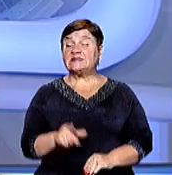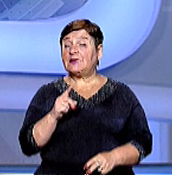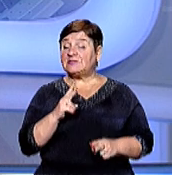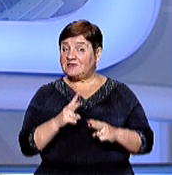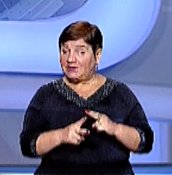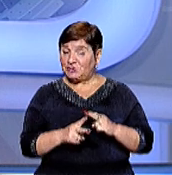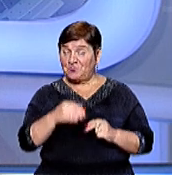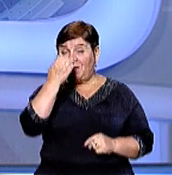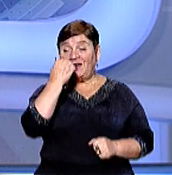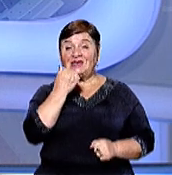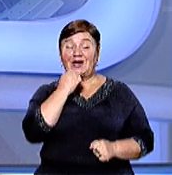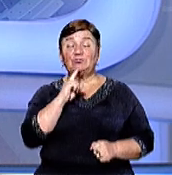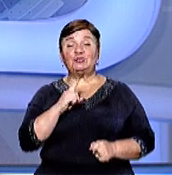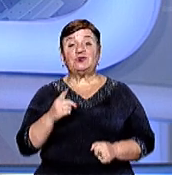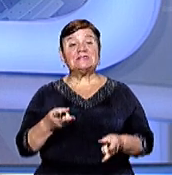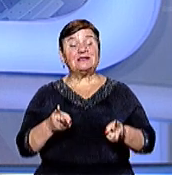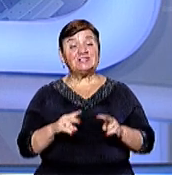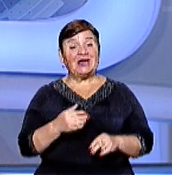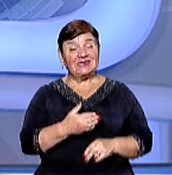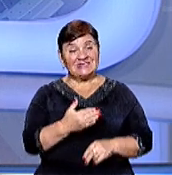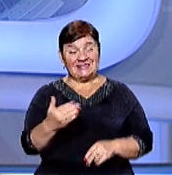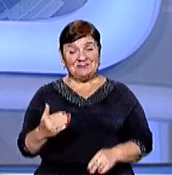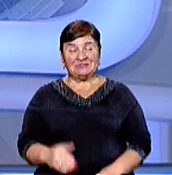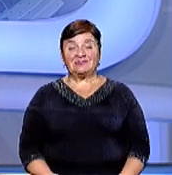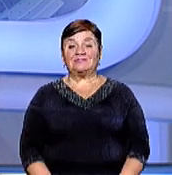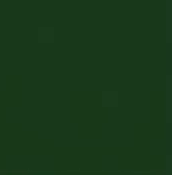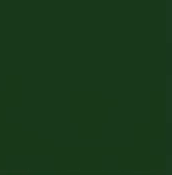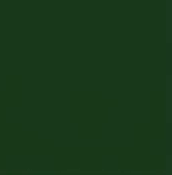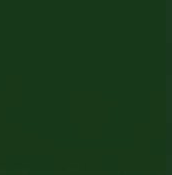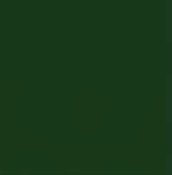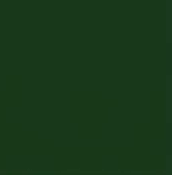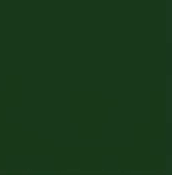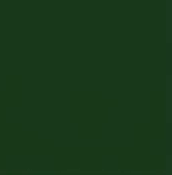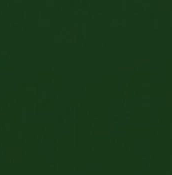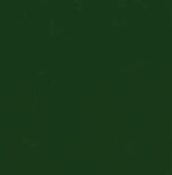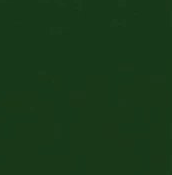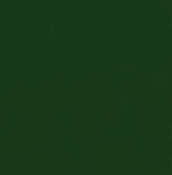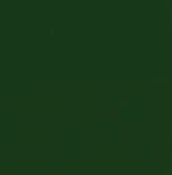Цим завершуємо. Дякуємо, що залишаєтеся з нами Дякую.